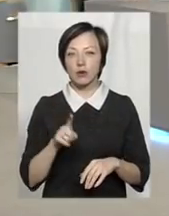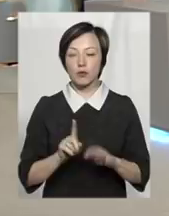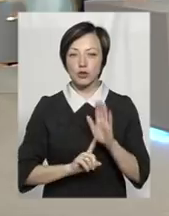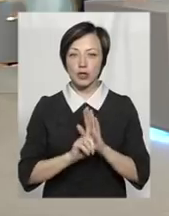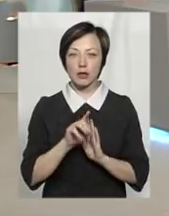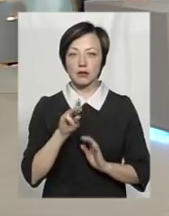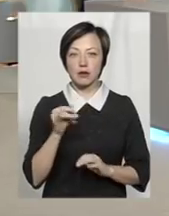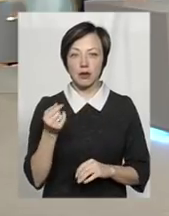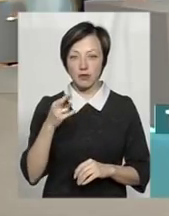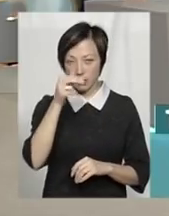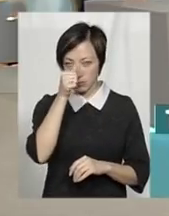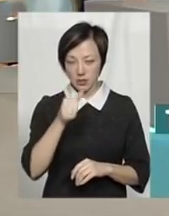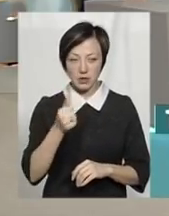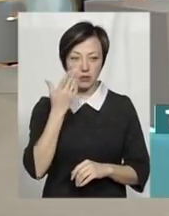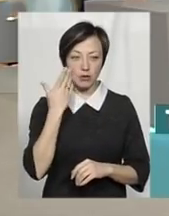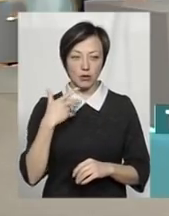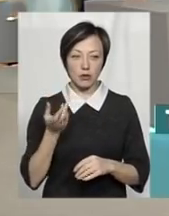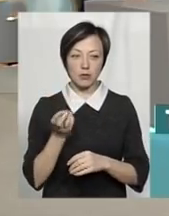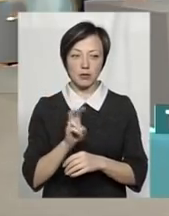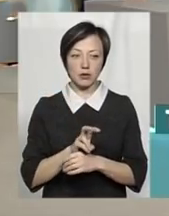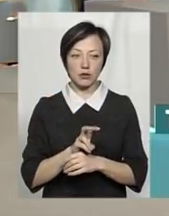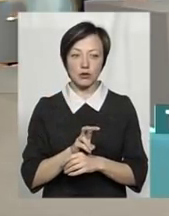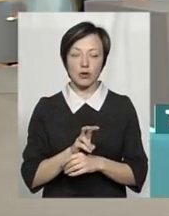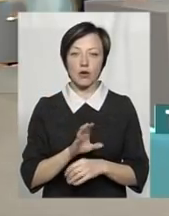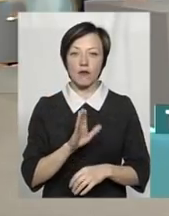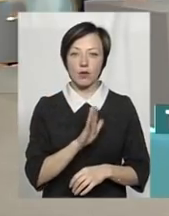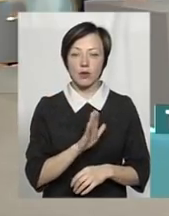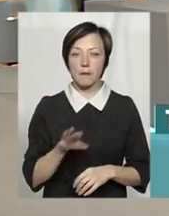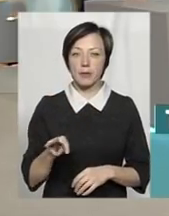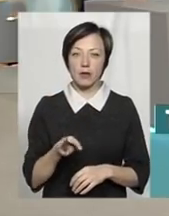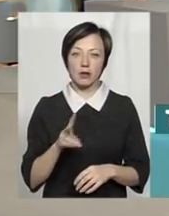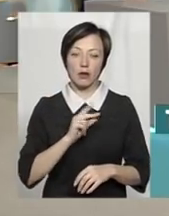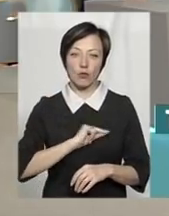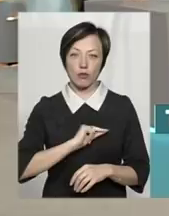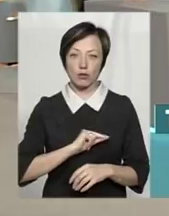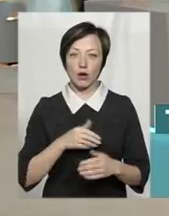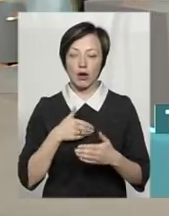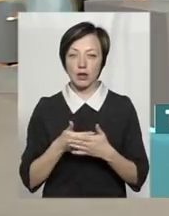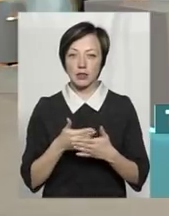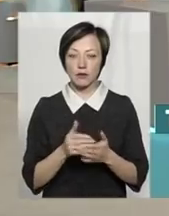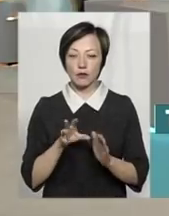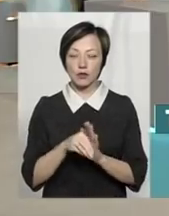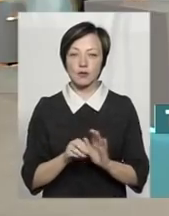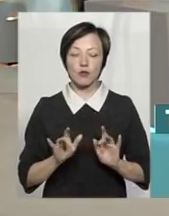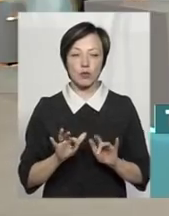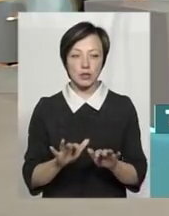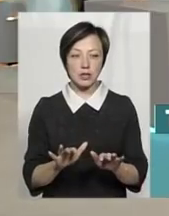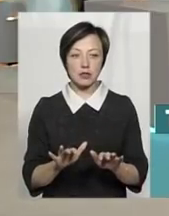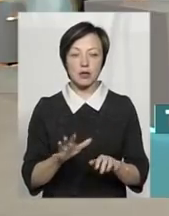прийшов Вадим Миколаївич Лозовий на роботу, він активно включився в процес